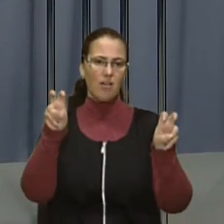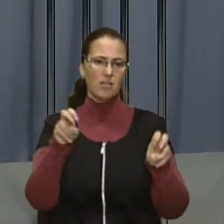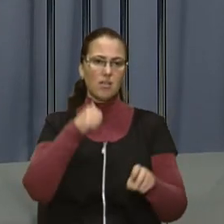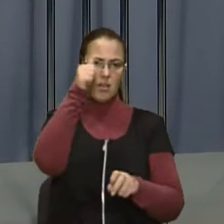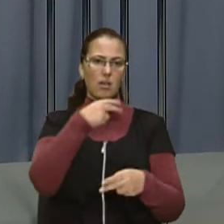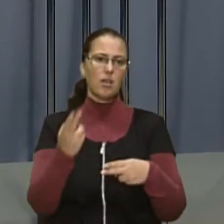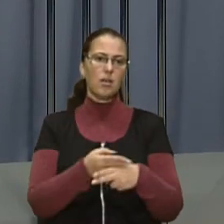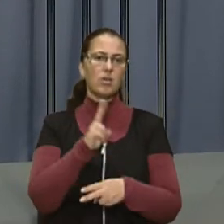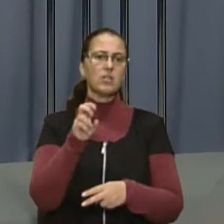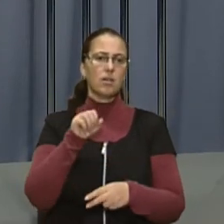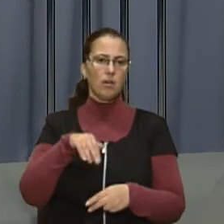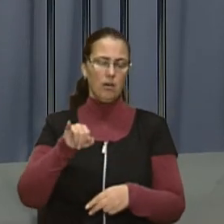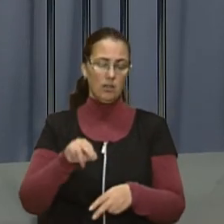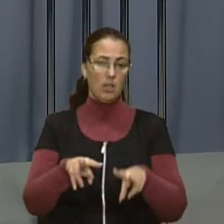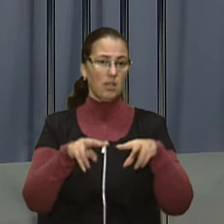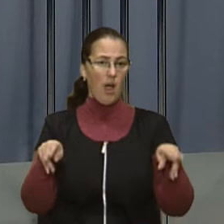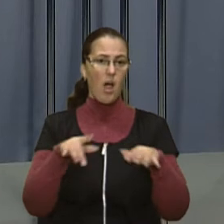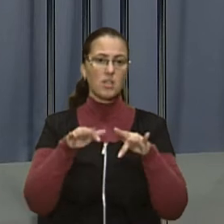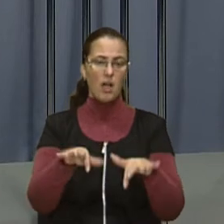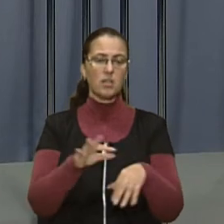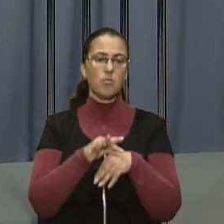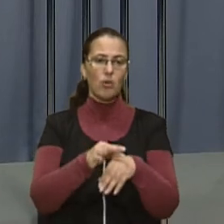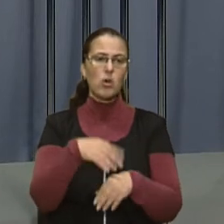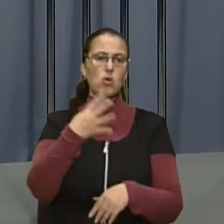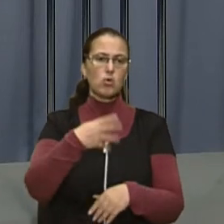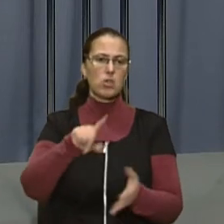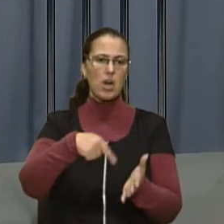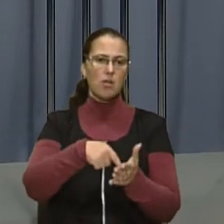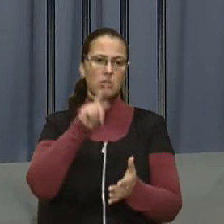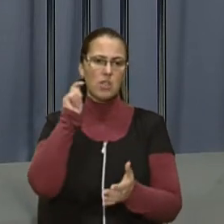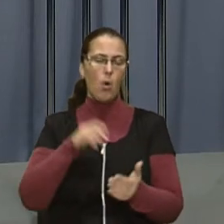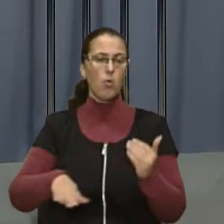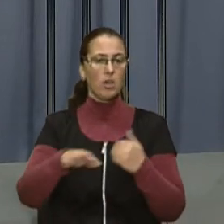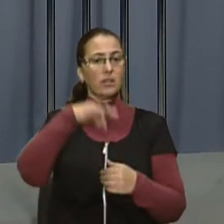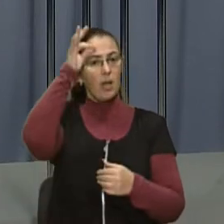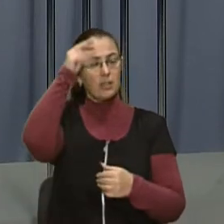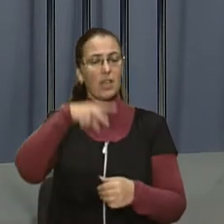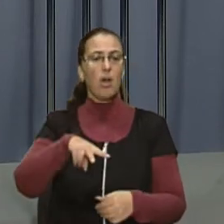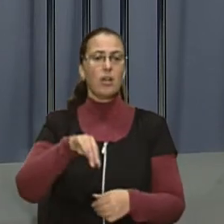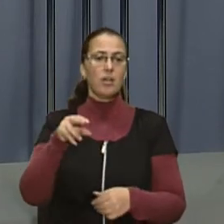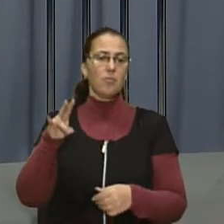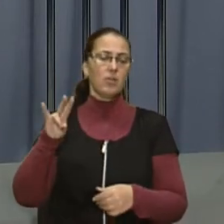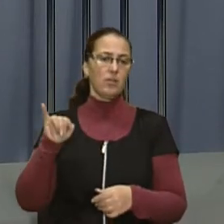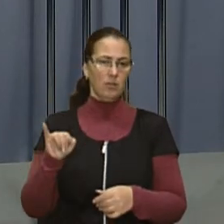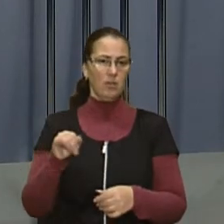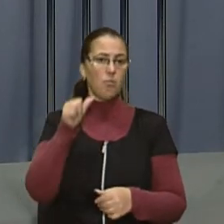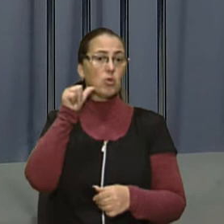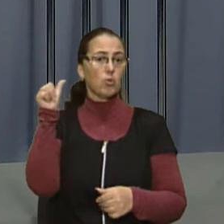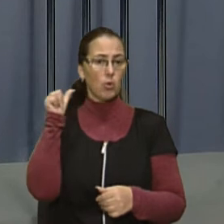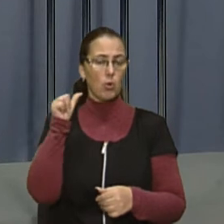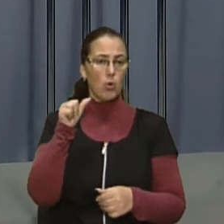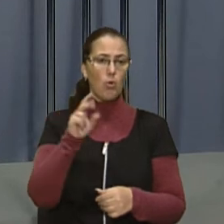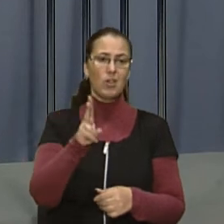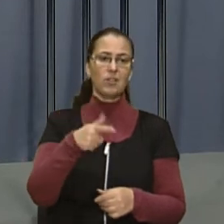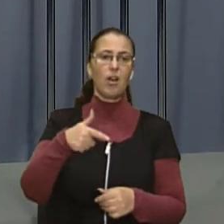яка зараз триває у центрі міста. Така ж акція відбувається у 40 містах України. Нагадаю, у липні минулого року